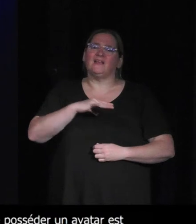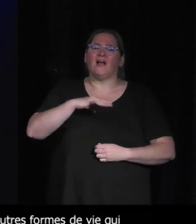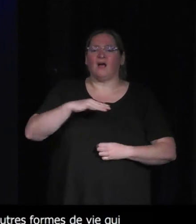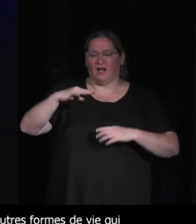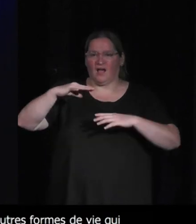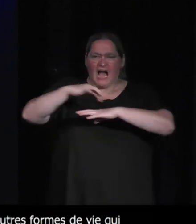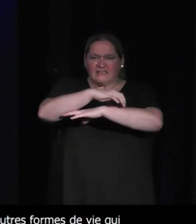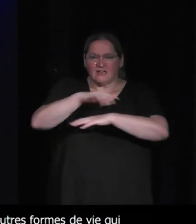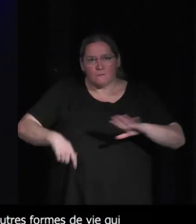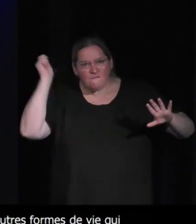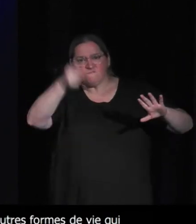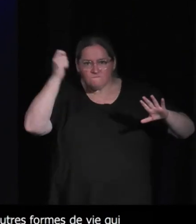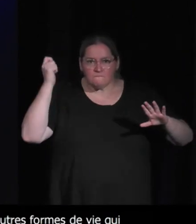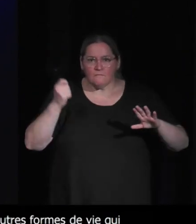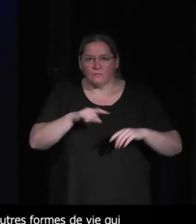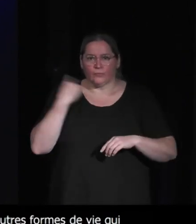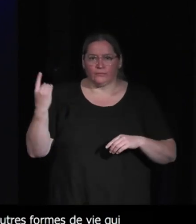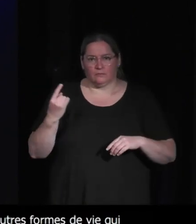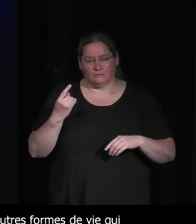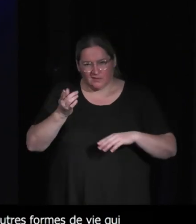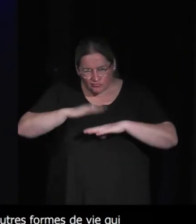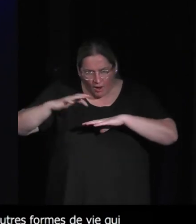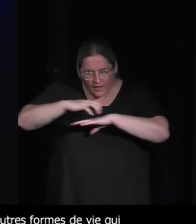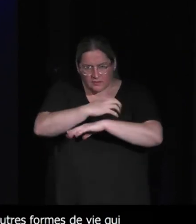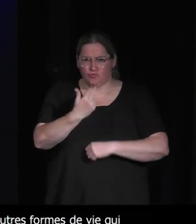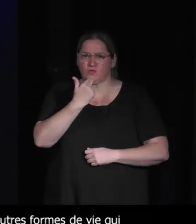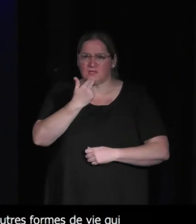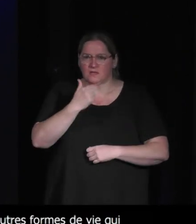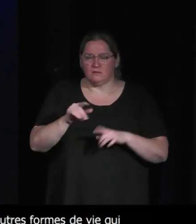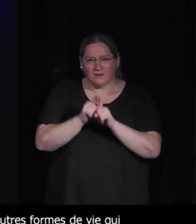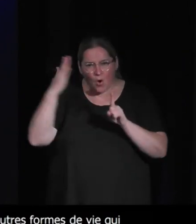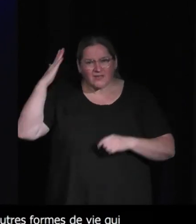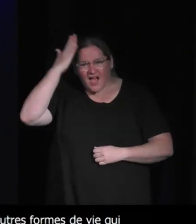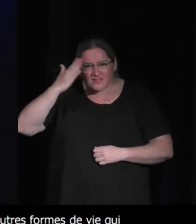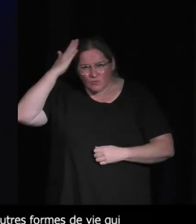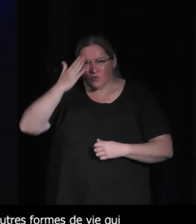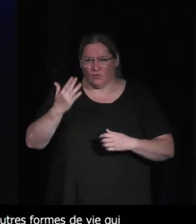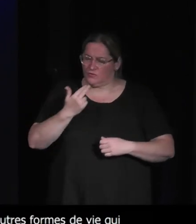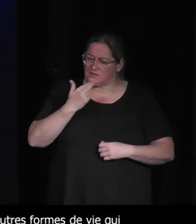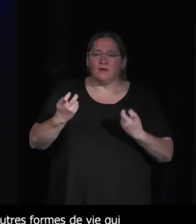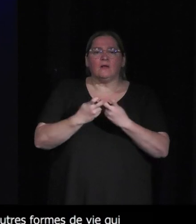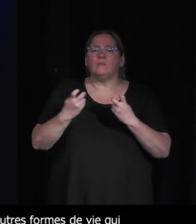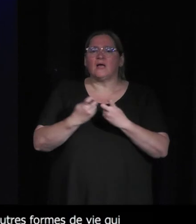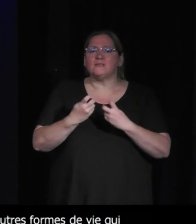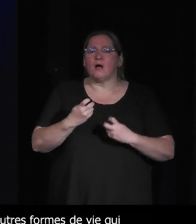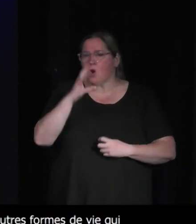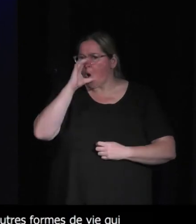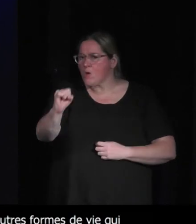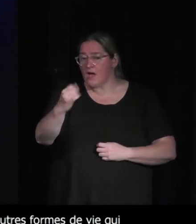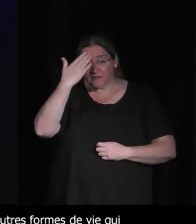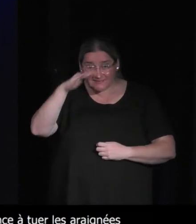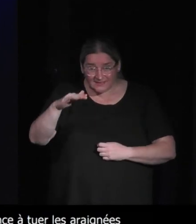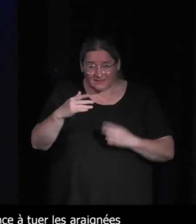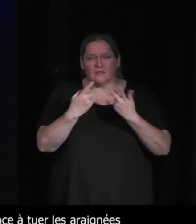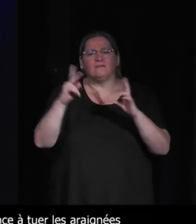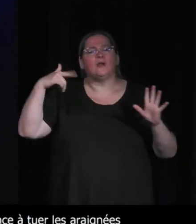service il y a tout un tas de services écosystémiques que nous offrent les insectes les animaux et ainsi de suite les renards vous savez qu'à Londres il y a plein